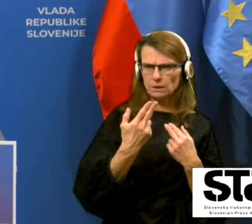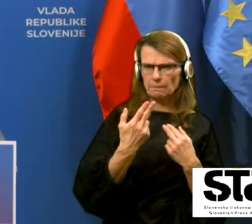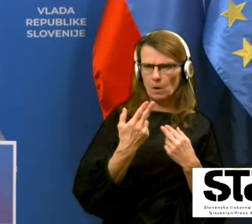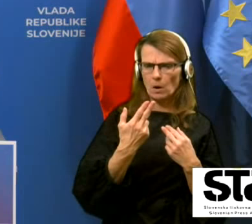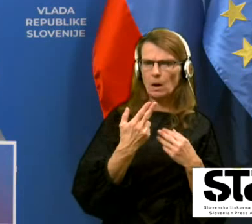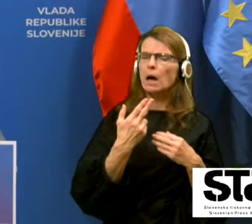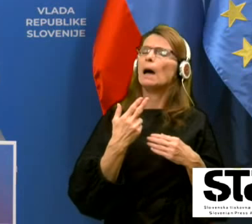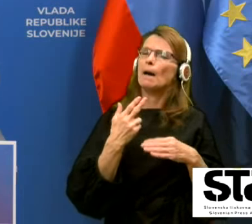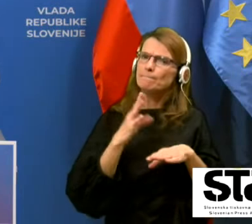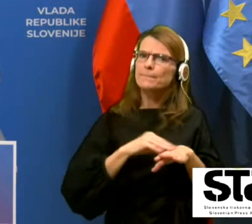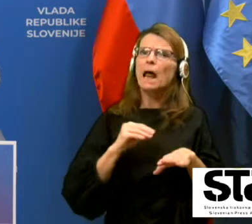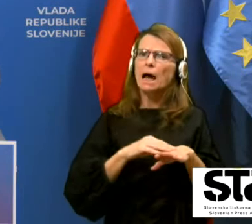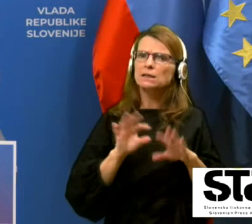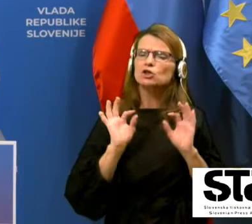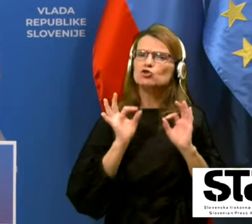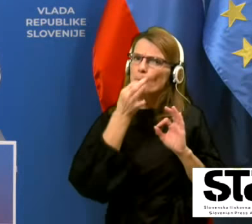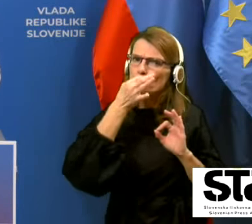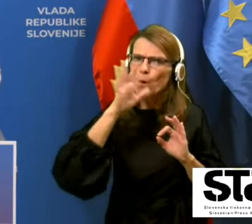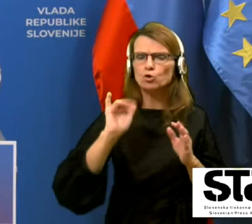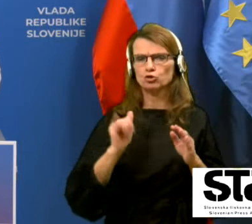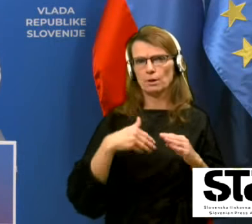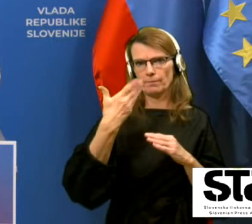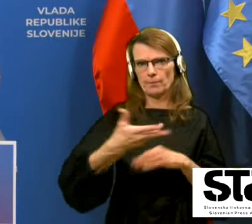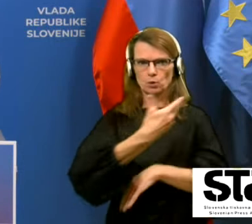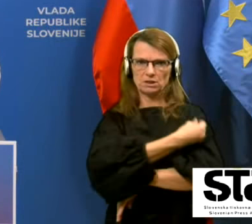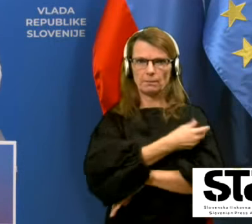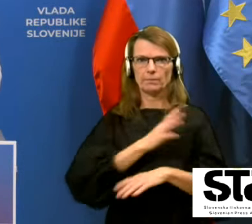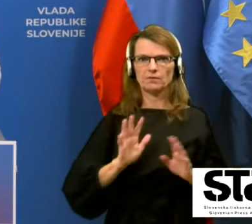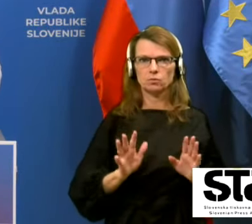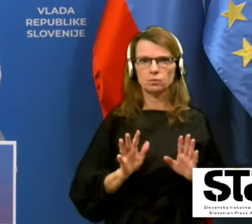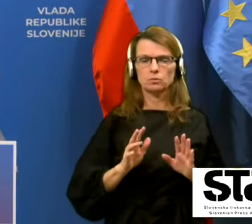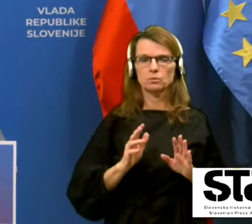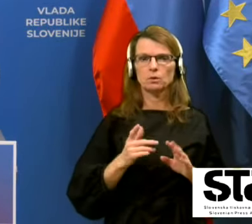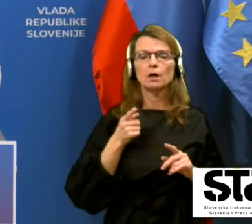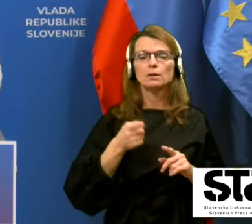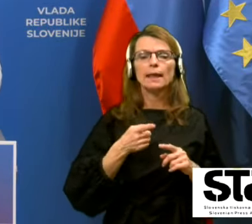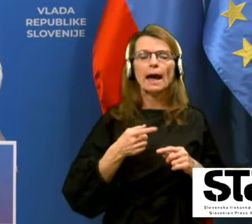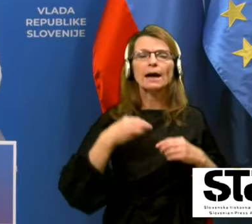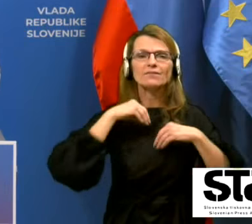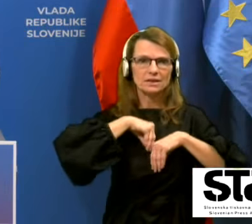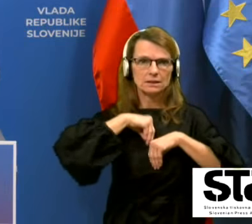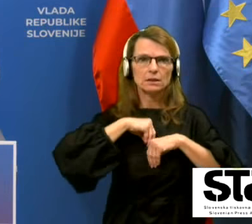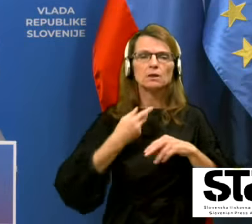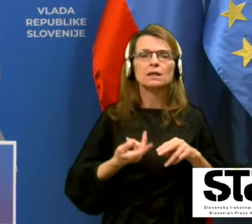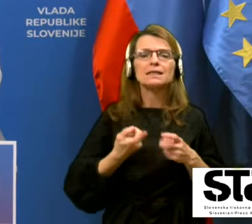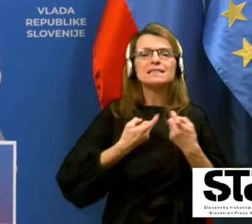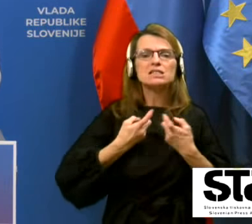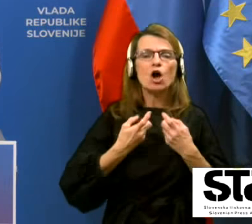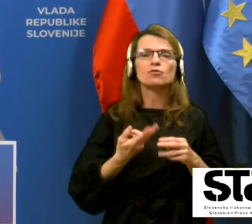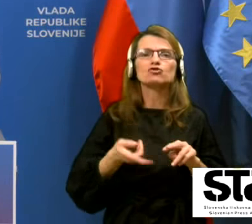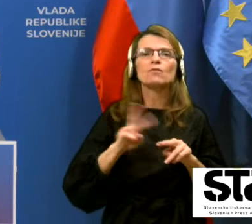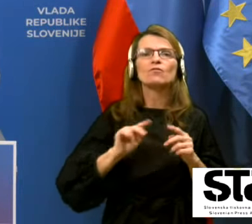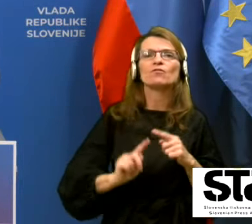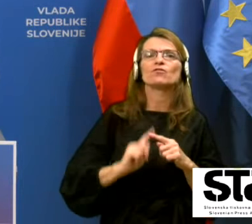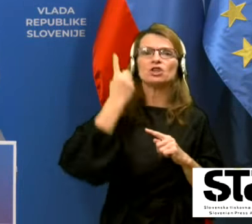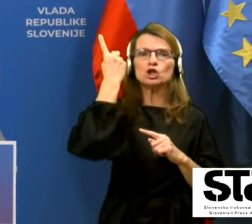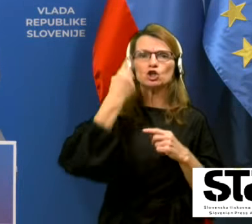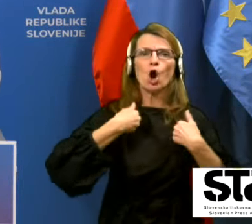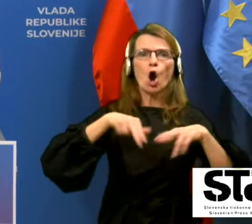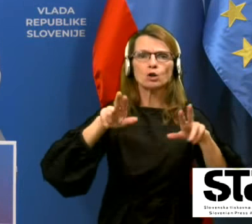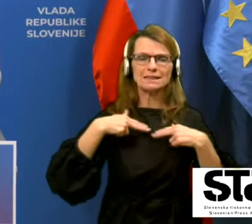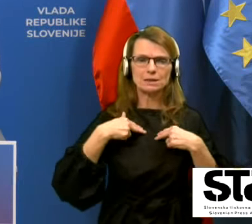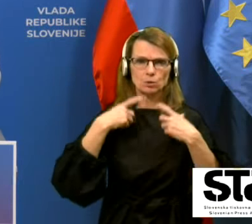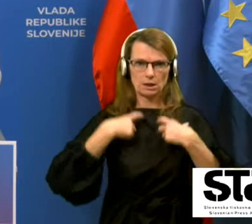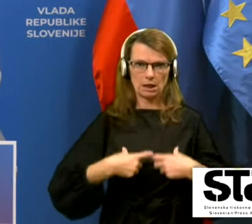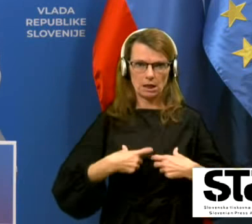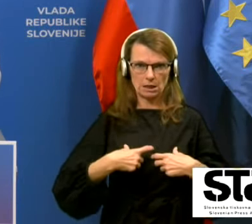odziv po cepivu. Torej, se izove še višje titre, višji odziv po